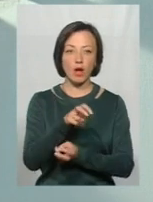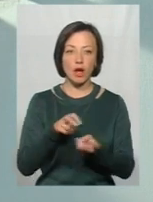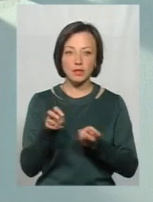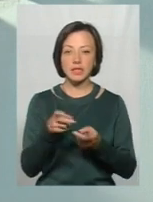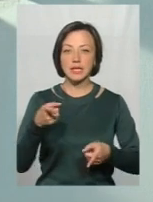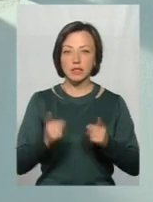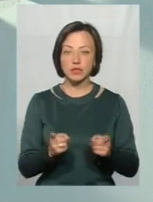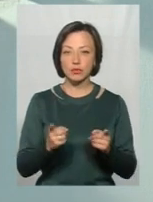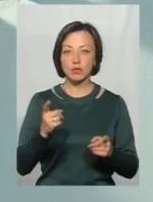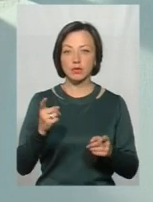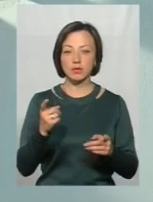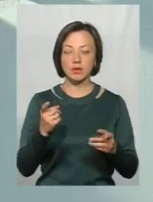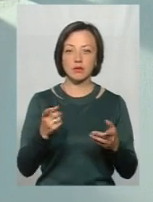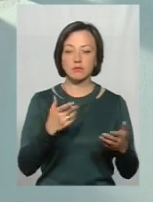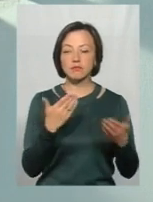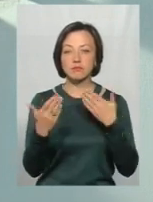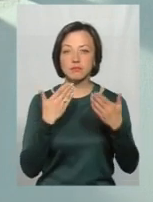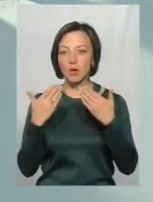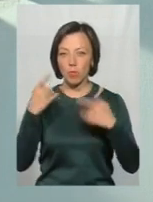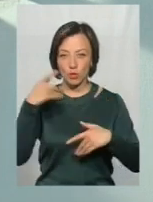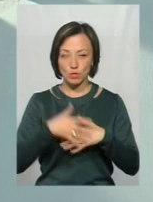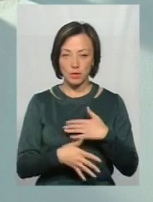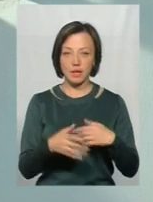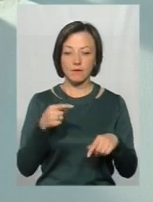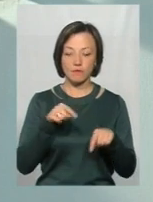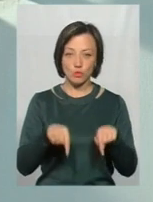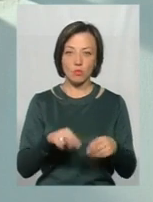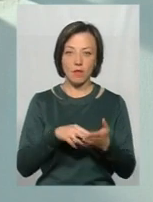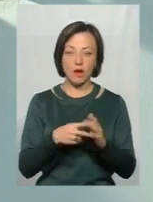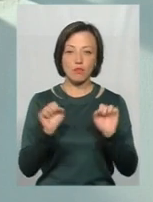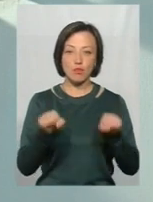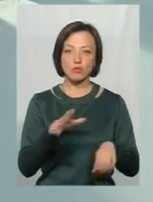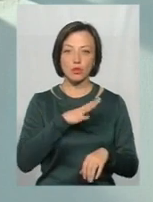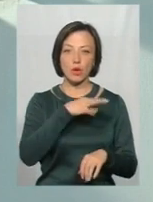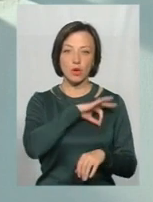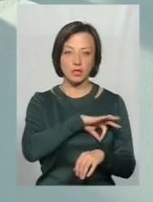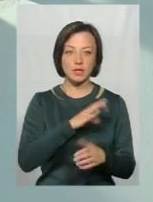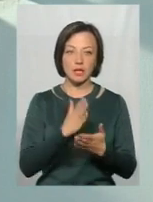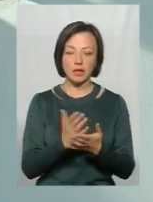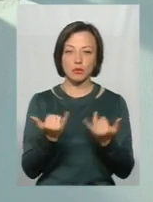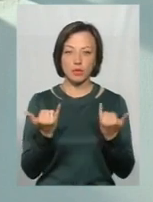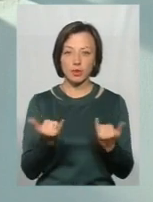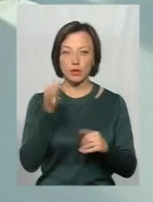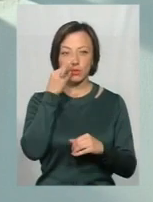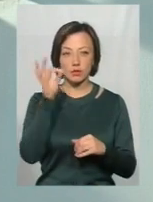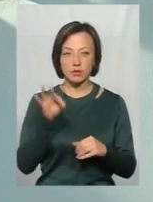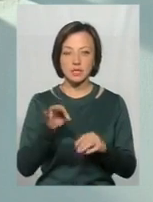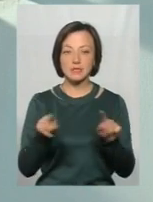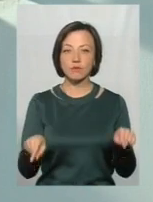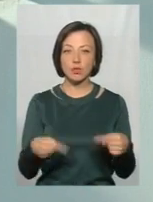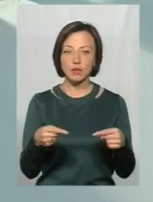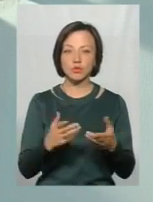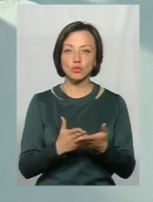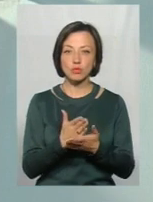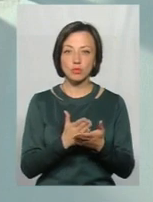дійсно точки дотики порозуміння. І в цьому плані, наприклад, може бути корисним, тому що є сьогодні і досвід, створення